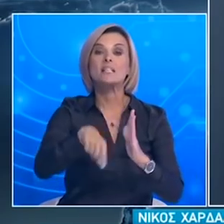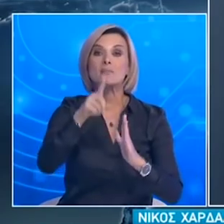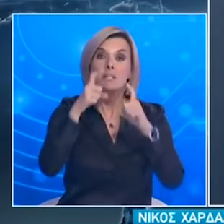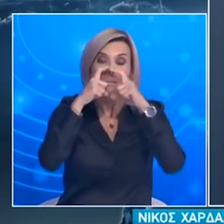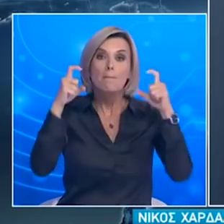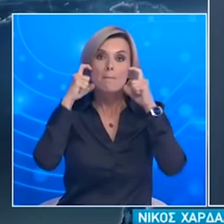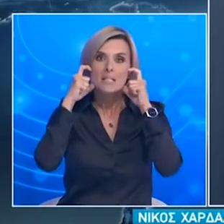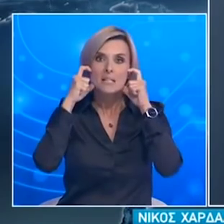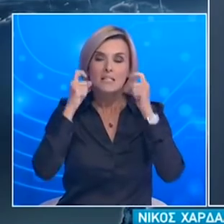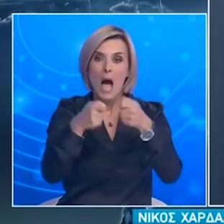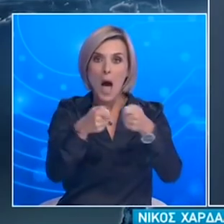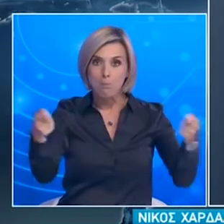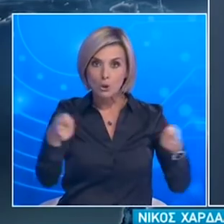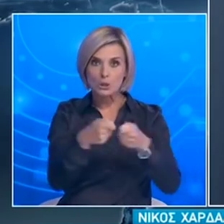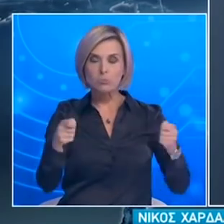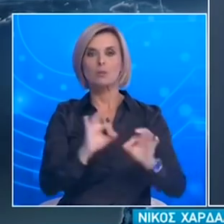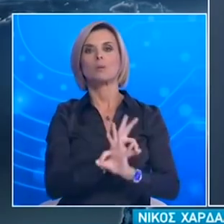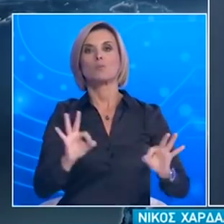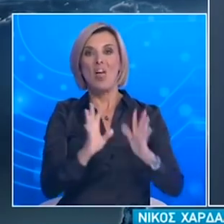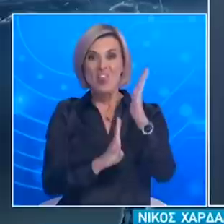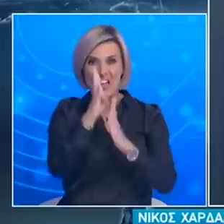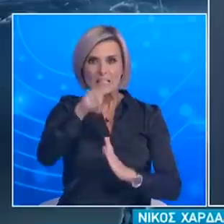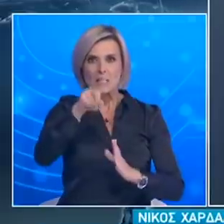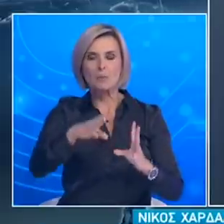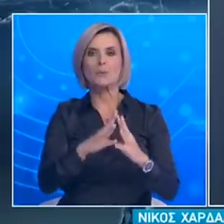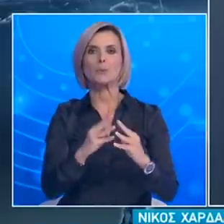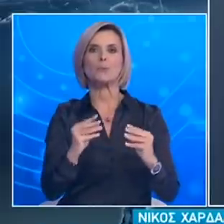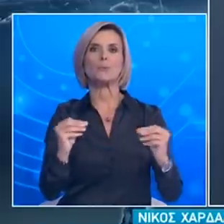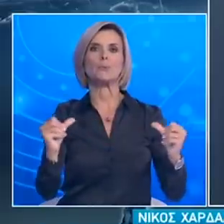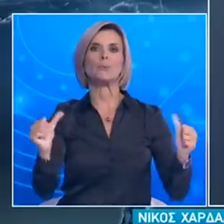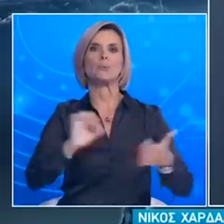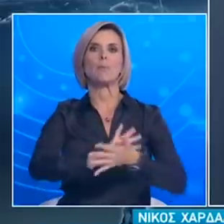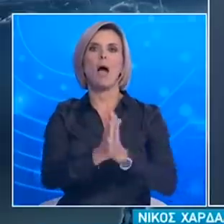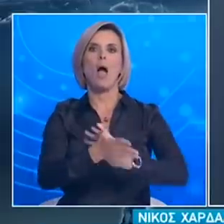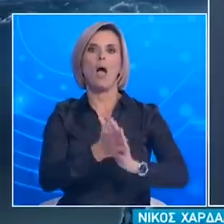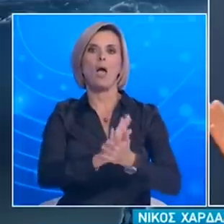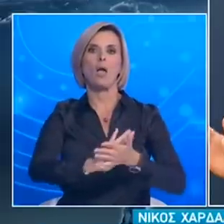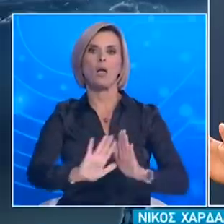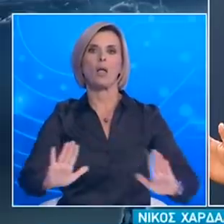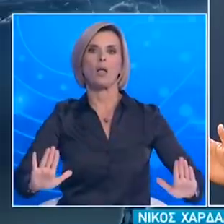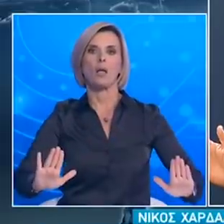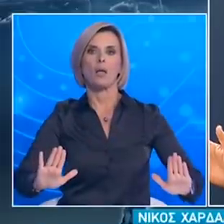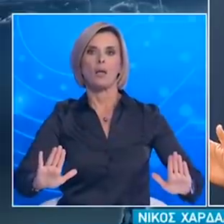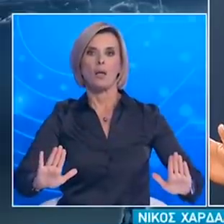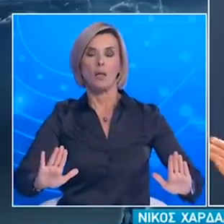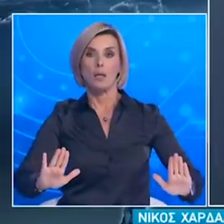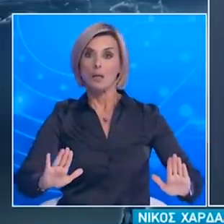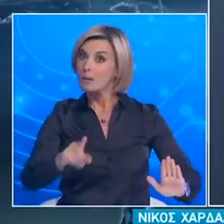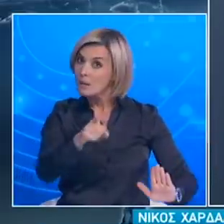μας και να κρατάμε τις αποστάσεις σε 14 μέρες θα είχε εξανειφθεί ο Υιός και εδώ είναι οι